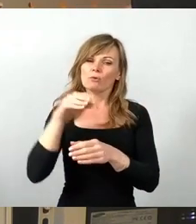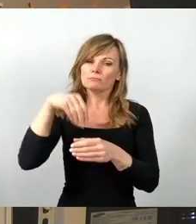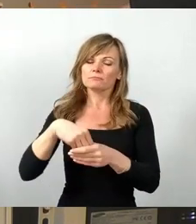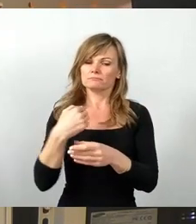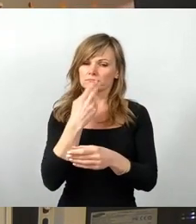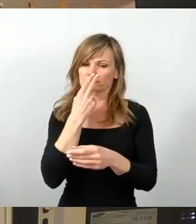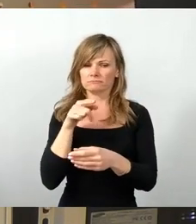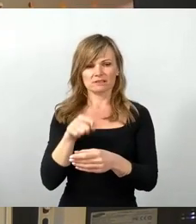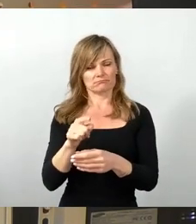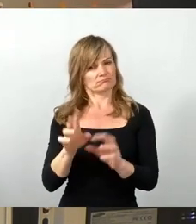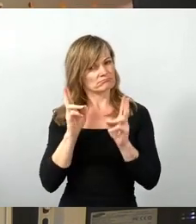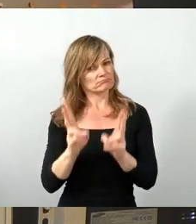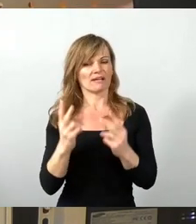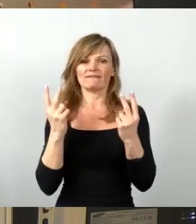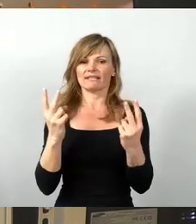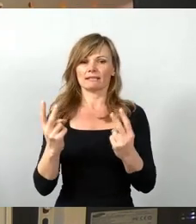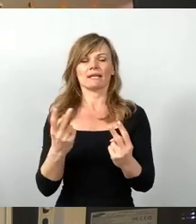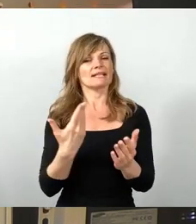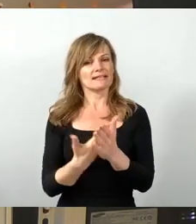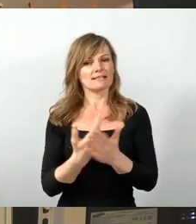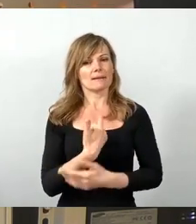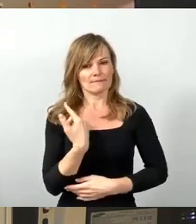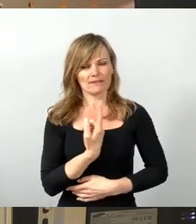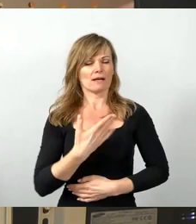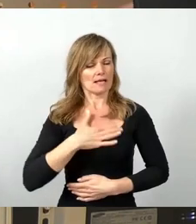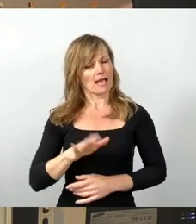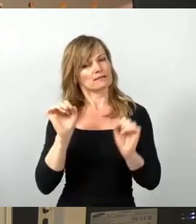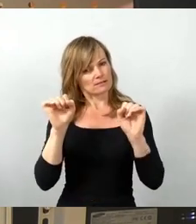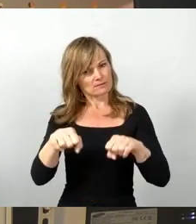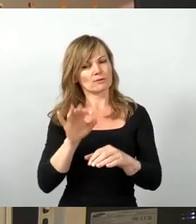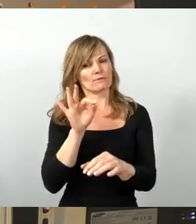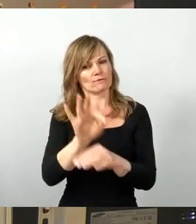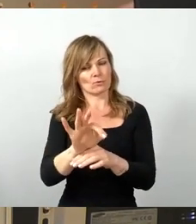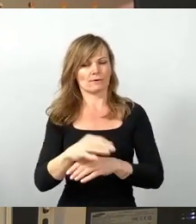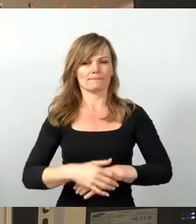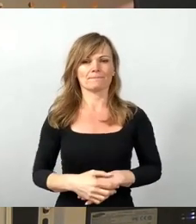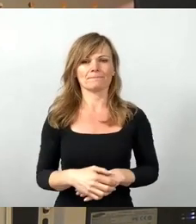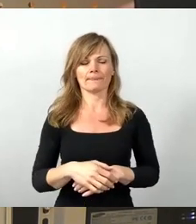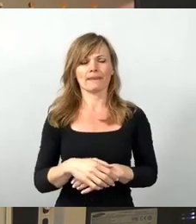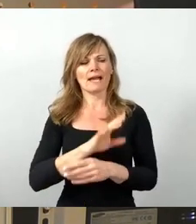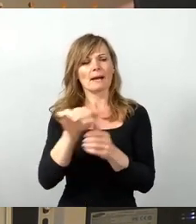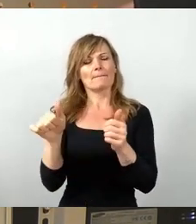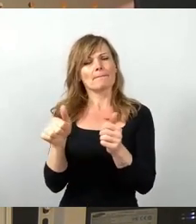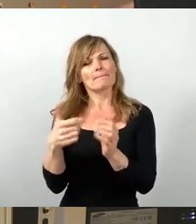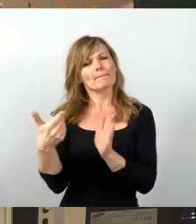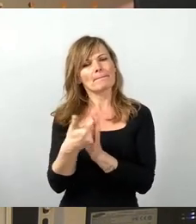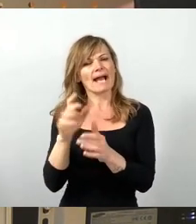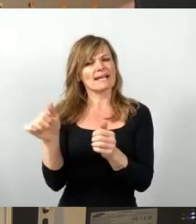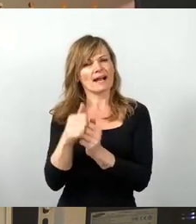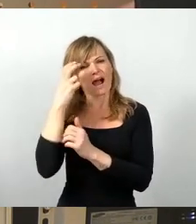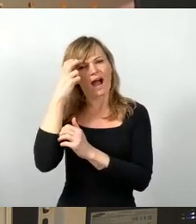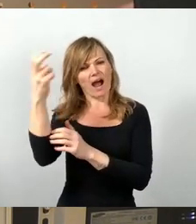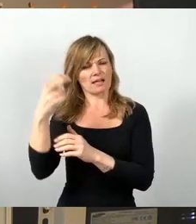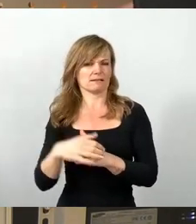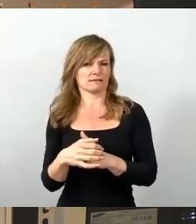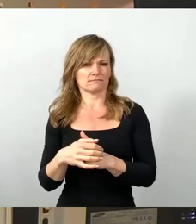zustimmen. Um was geht es eigentlich, wenn wir Beiräte neu bilden oder wenn wir insgesamt Beiräte befassen? Es geht ja nicht darum, dass